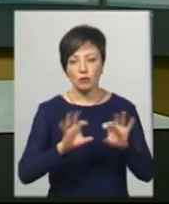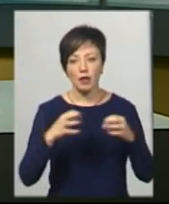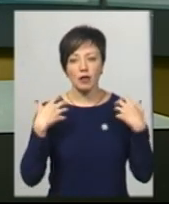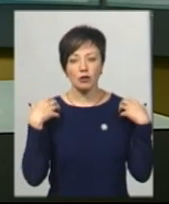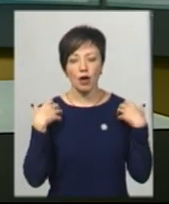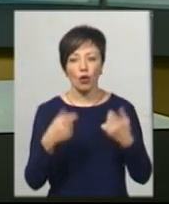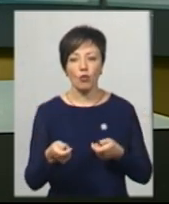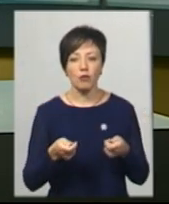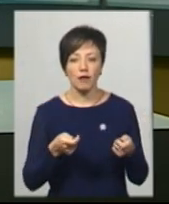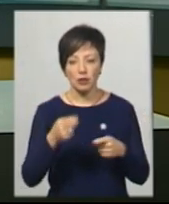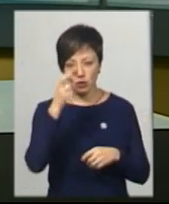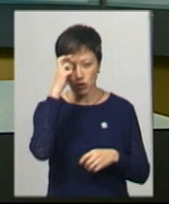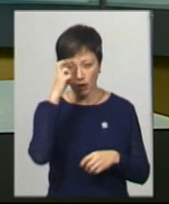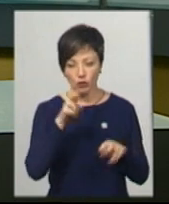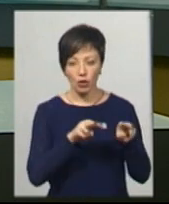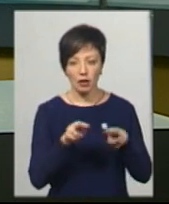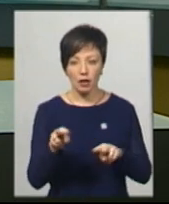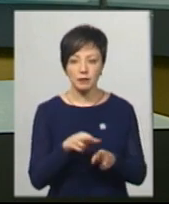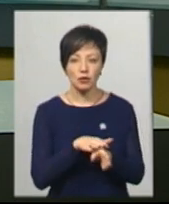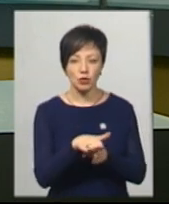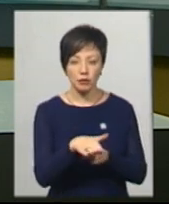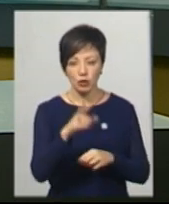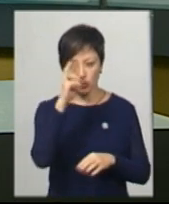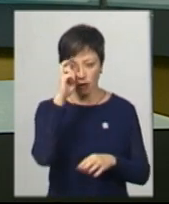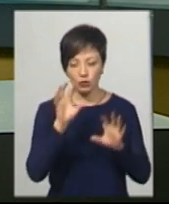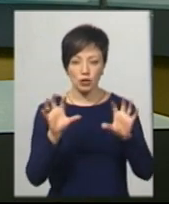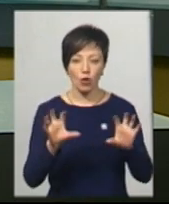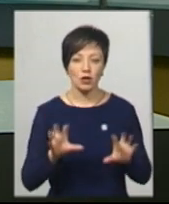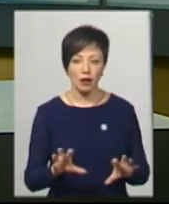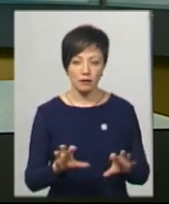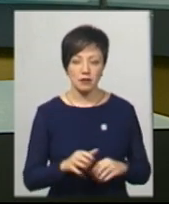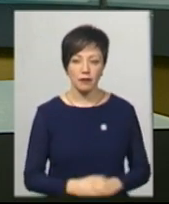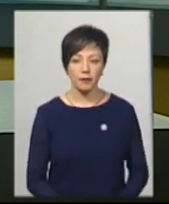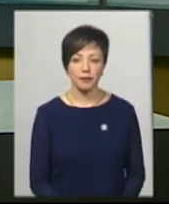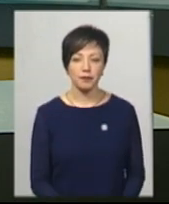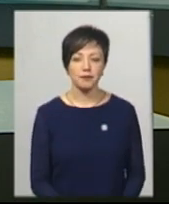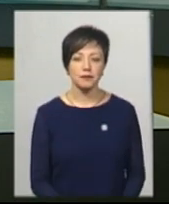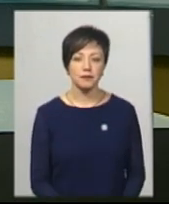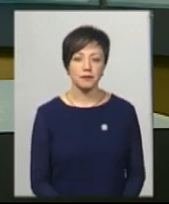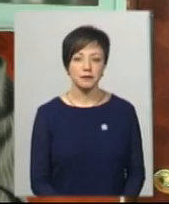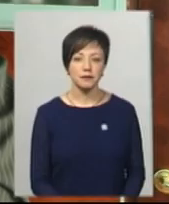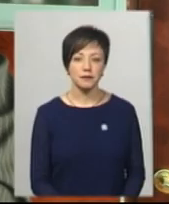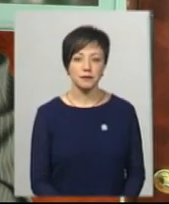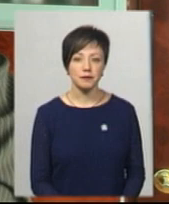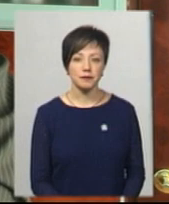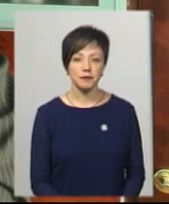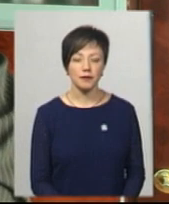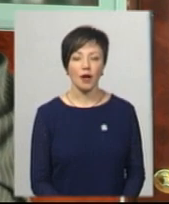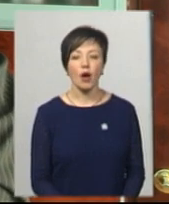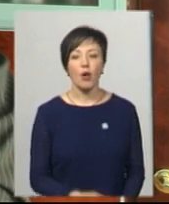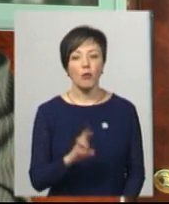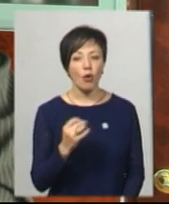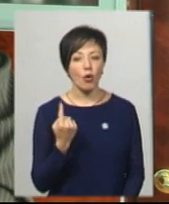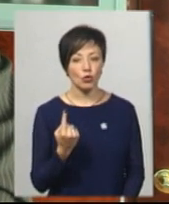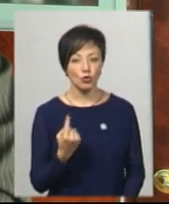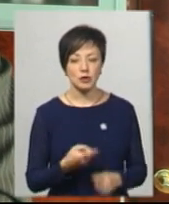начальник управління державного нагляду за дотриманням державного законодавства Ігор Баланюк. По одному